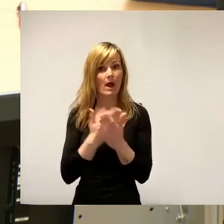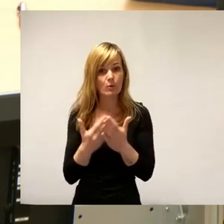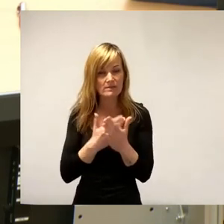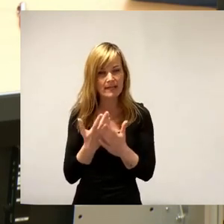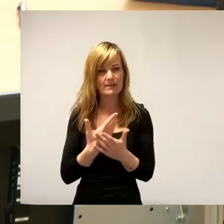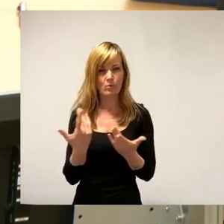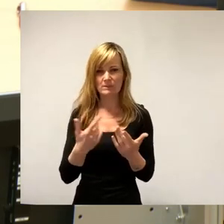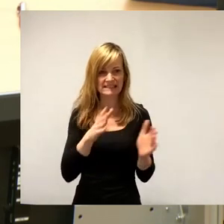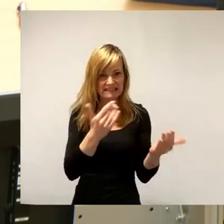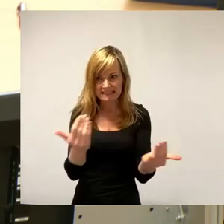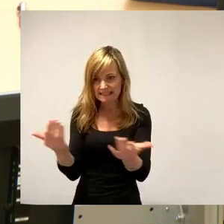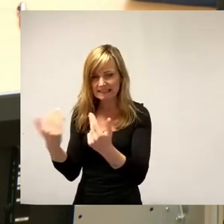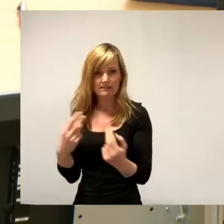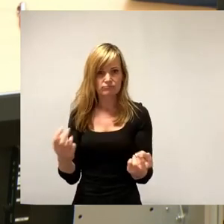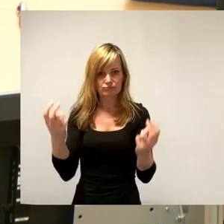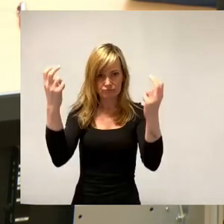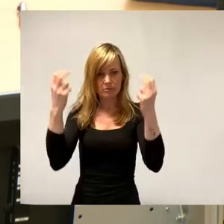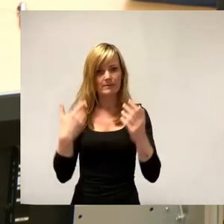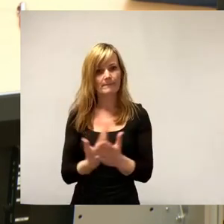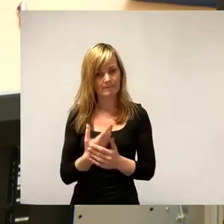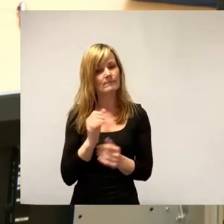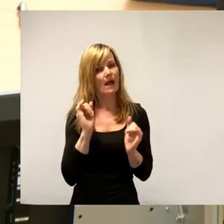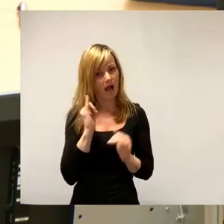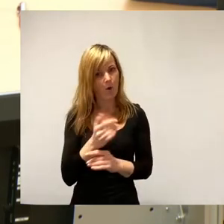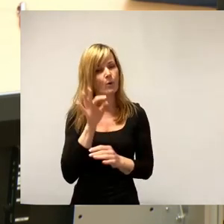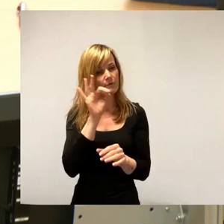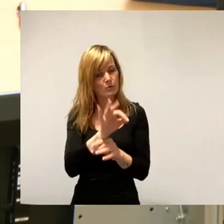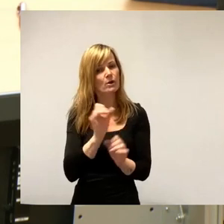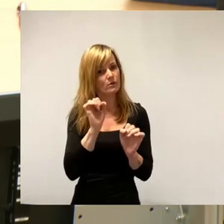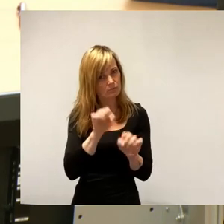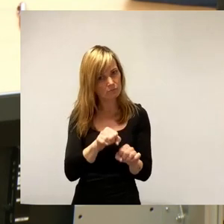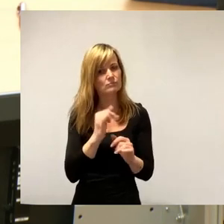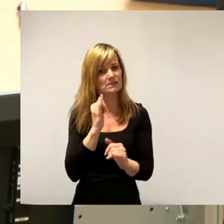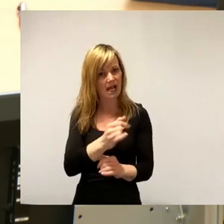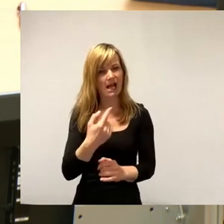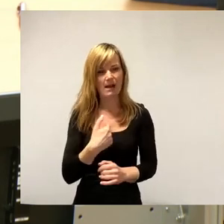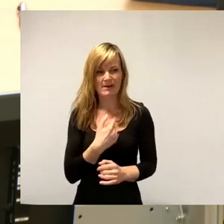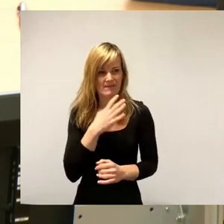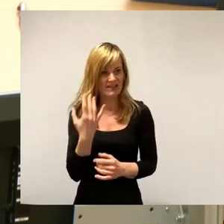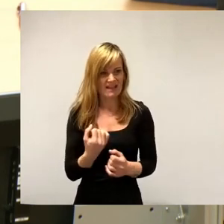Auch da werden wir zustimmen, diesen Bericht entgegenzunehmen, aber es liegt nicht viel in unserer Macht, etwas zu ändern.